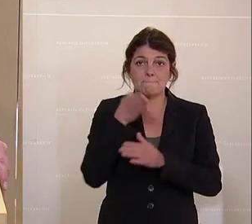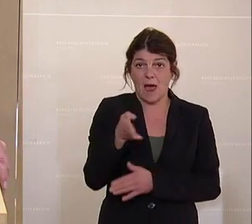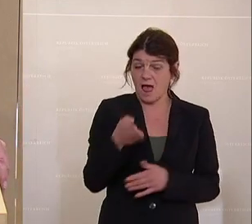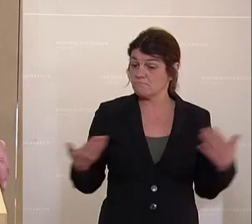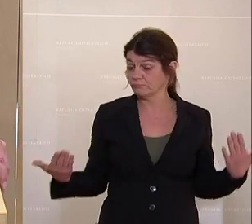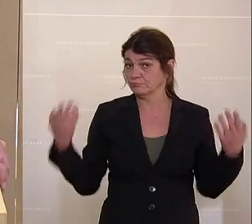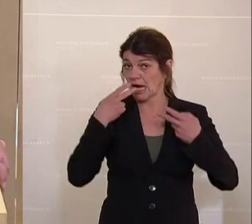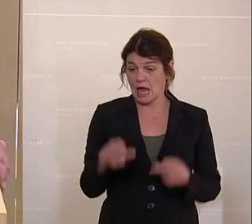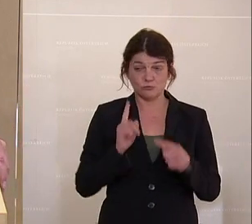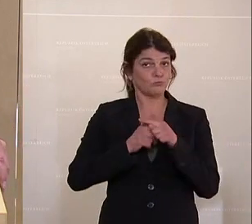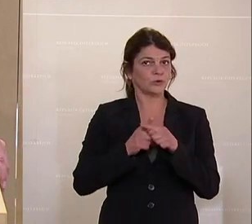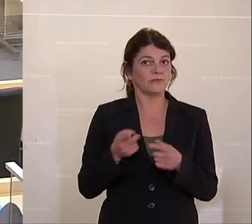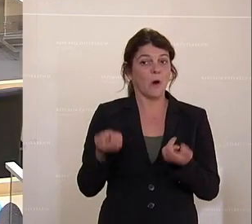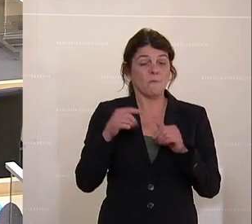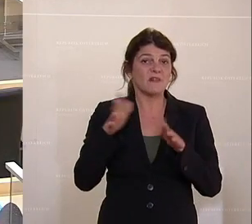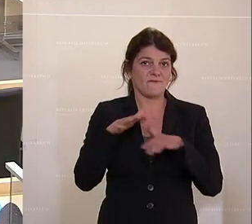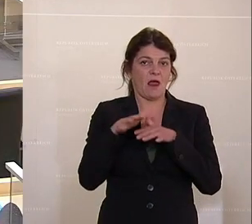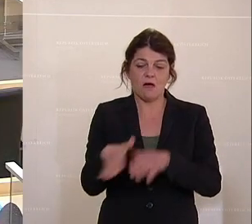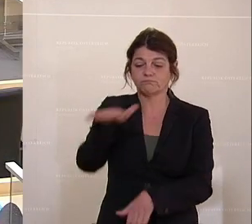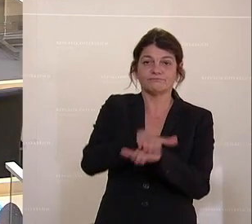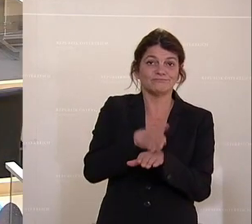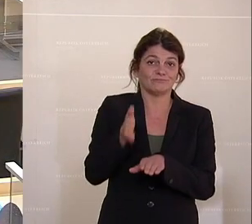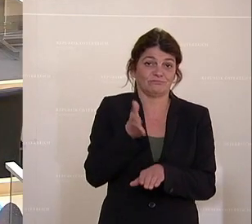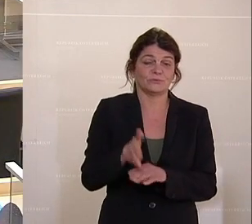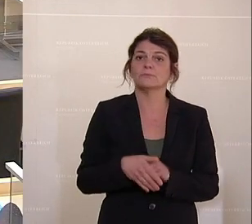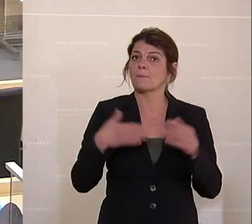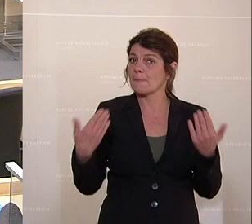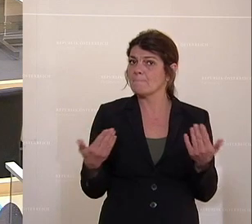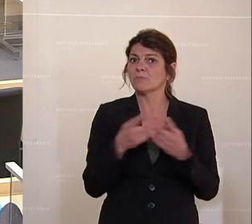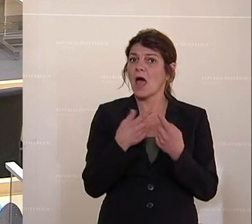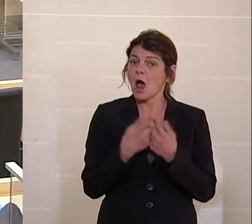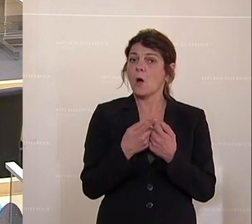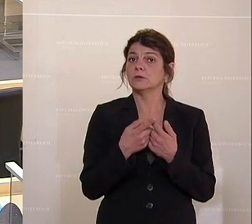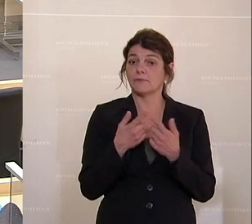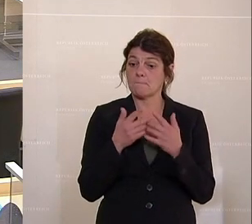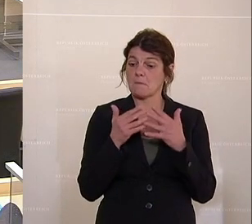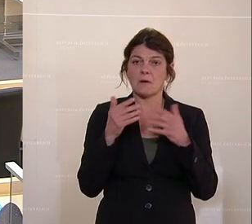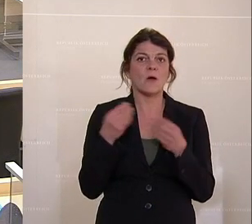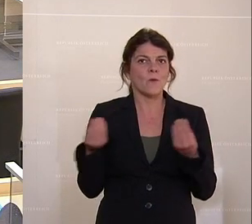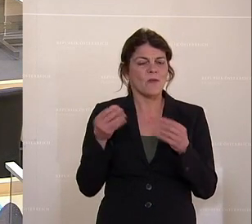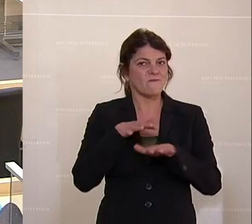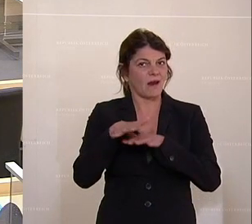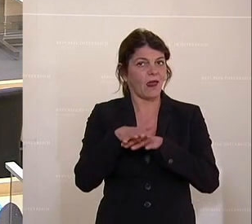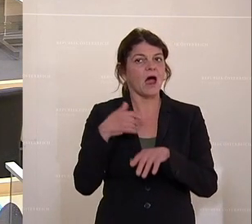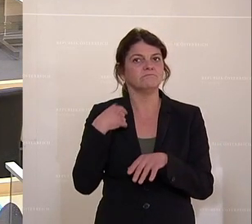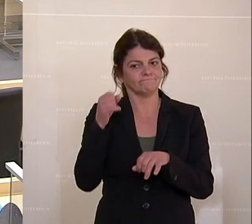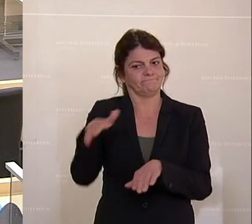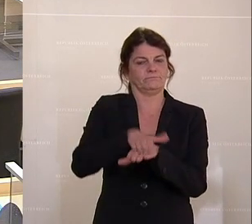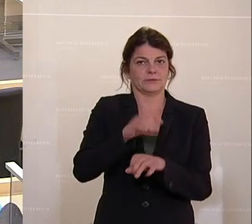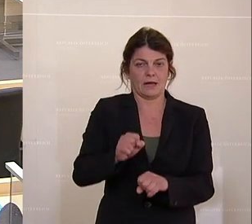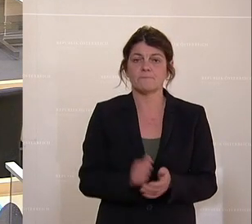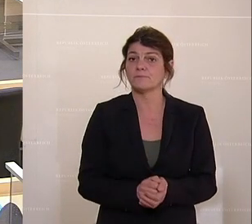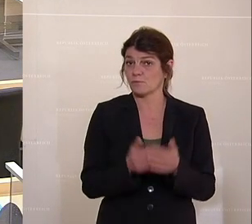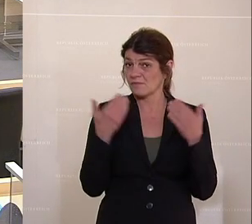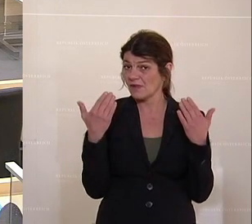positiv viel Verkehr auf die Schiene kommen und auch natürlich ein überhöhter Güterverkehr hier stattfinden.